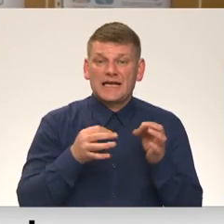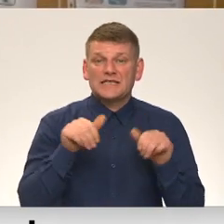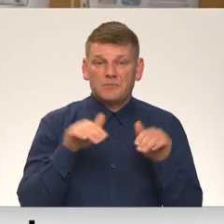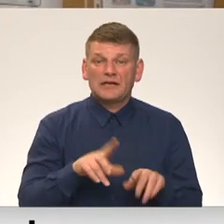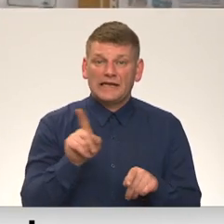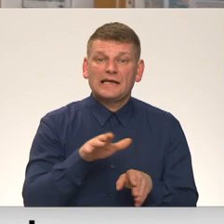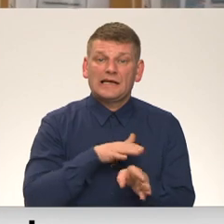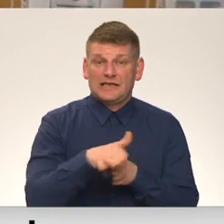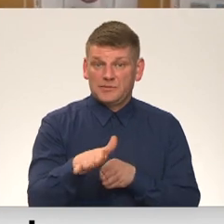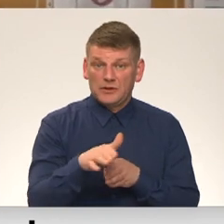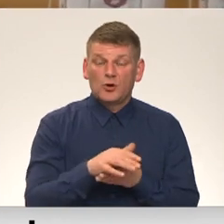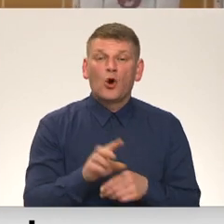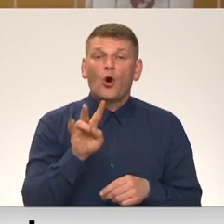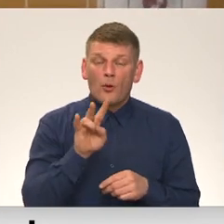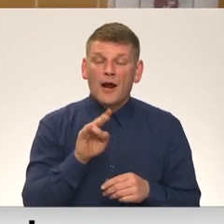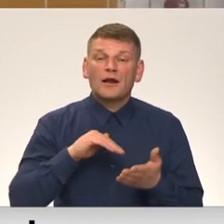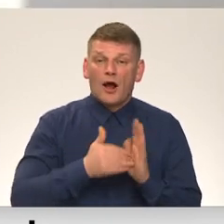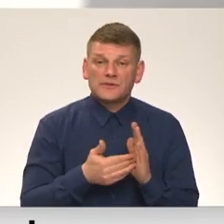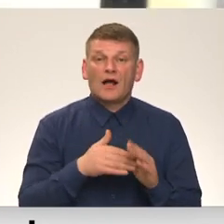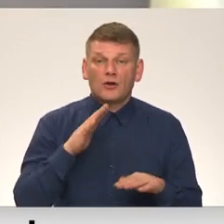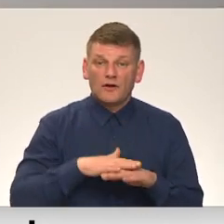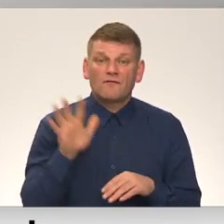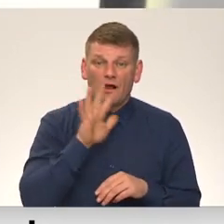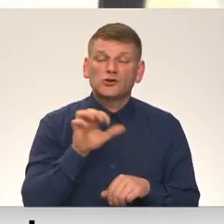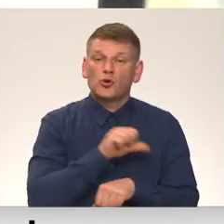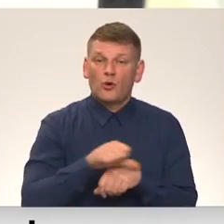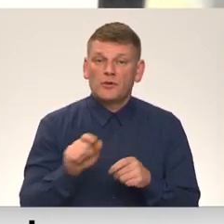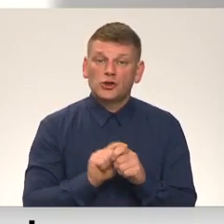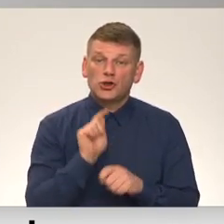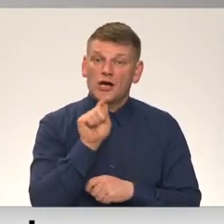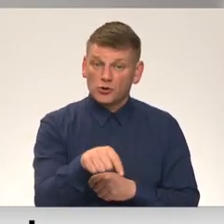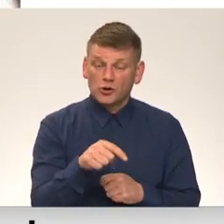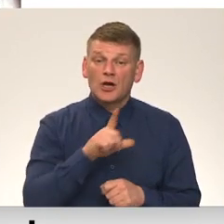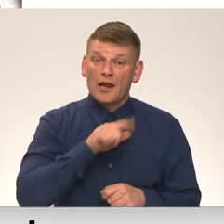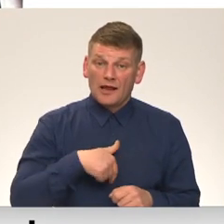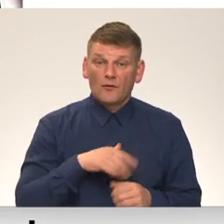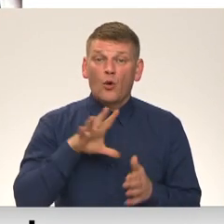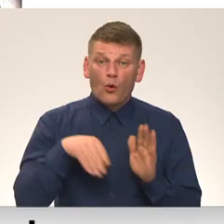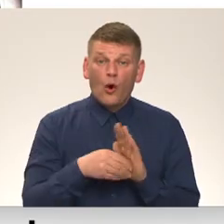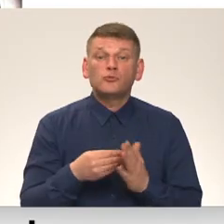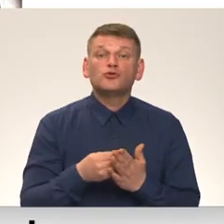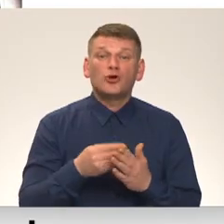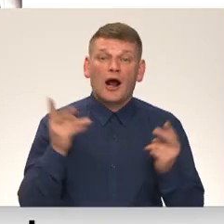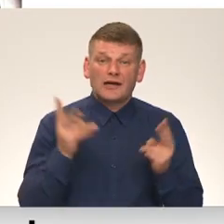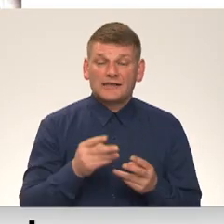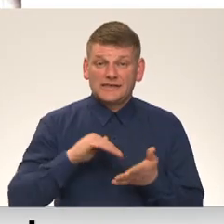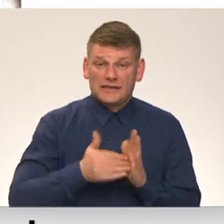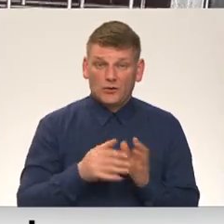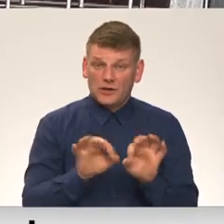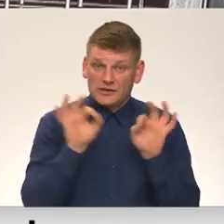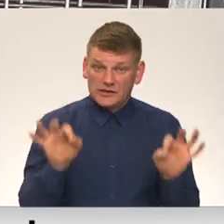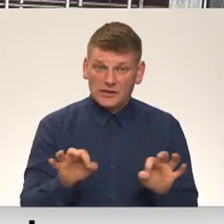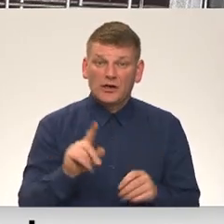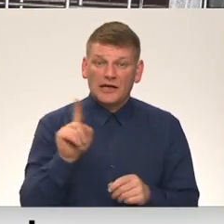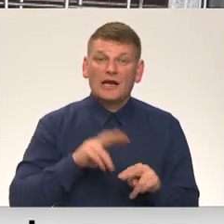ir izpildījuši. Humānu apstākļu dēļ valsts robežas čeršošana Latvijā kopš ārkārtējo situācijas sākumā ir